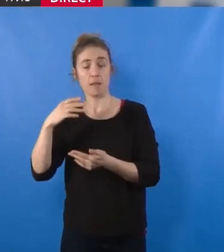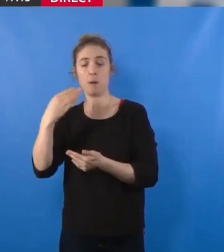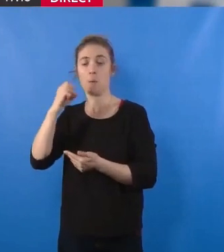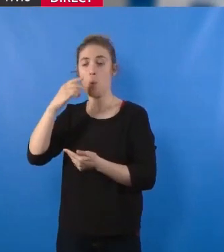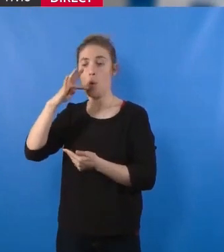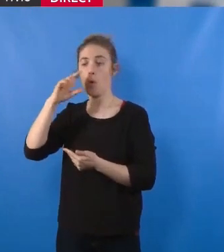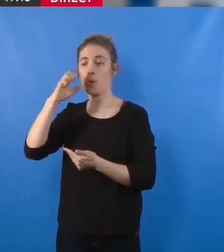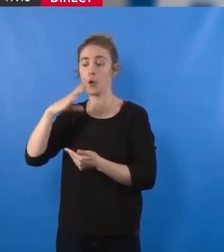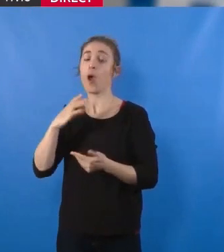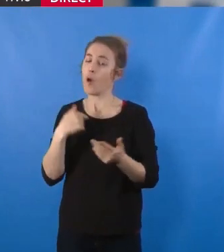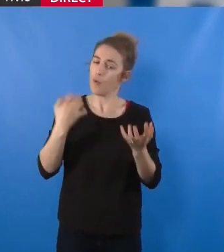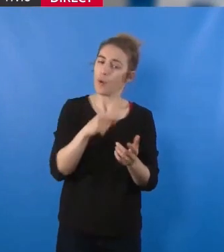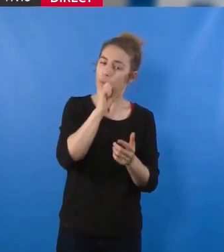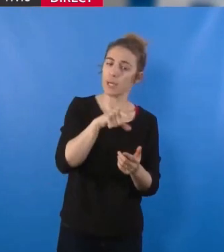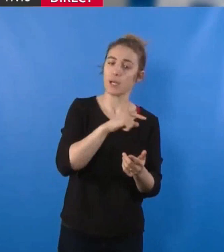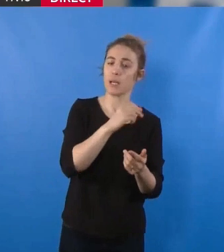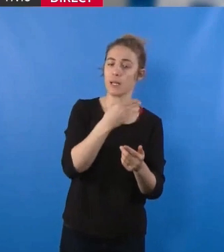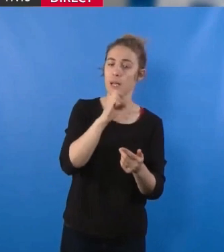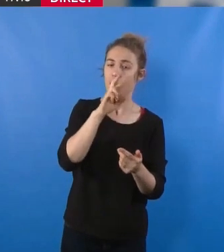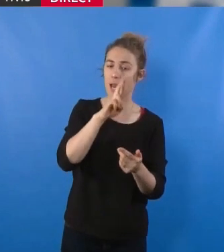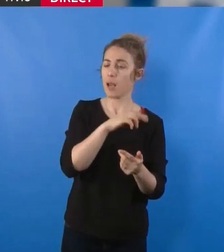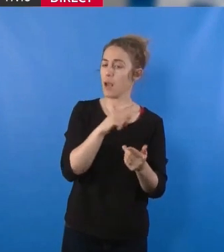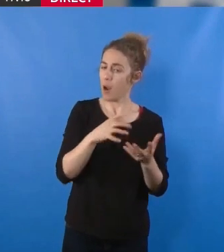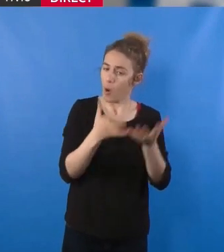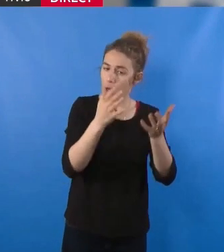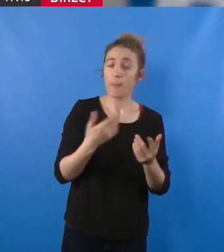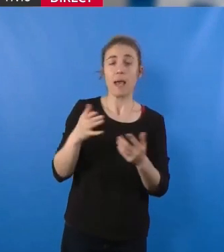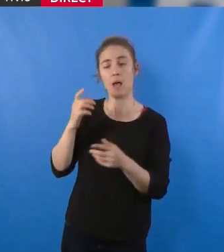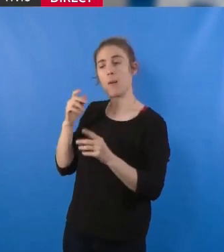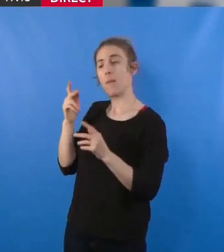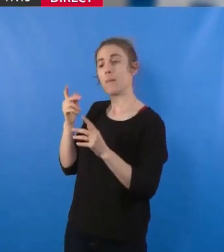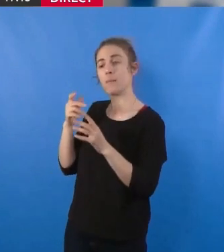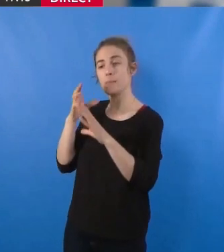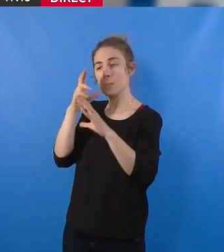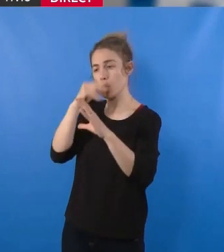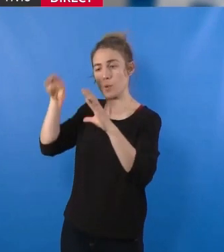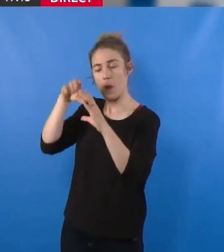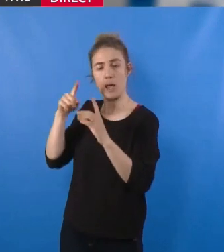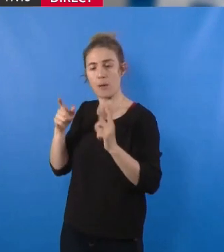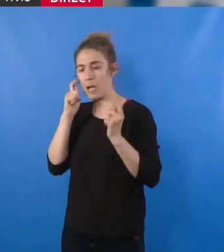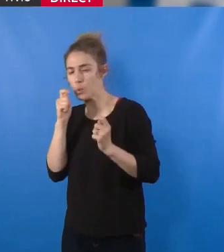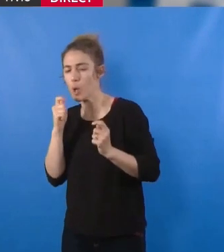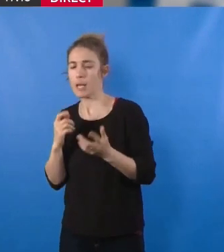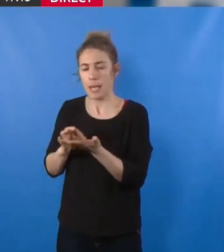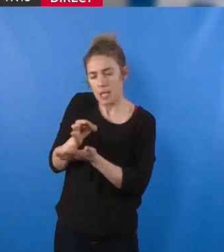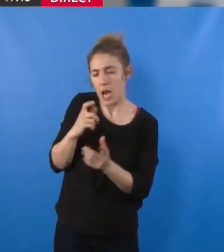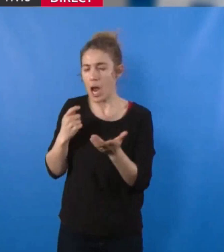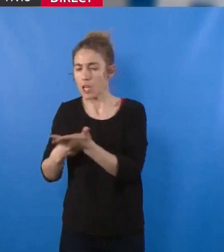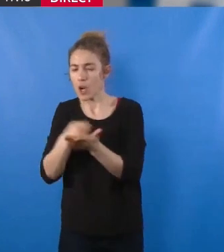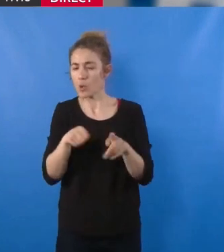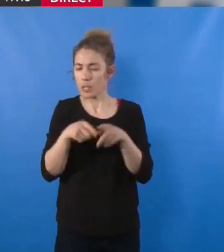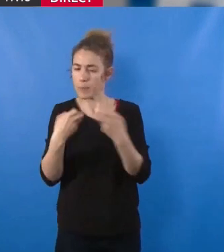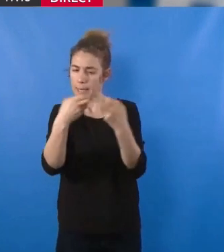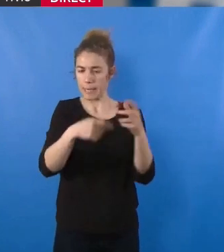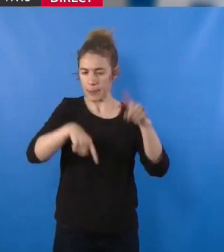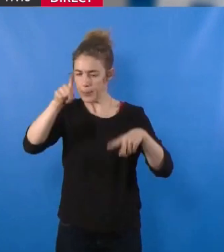nous demandons à ce que la métropole, EPCI, soit attentive aux garanties sur les stratégies d'achat et la fluctuation des prix sur le marché des